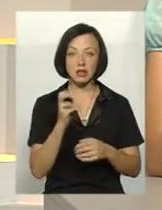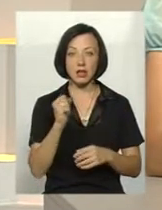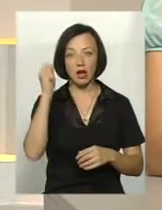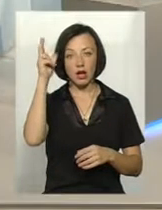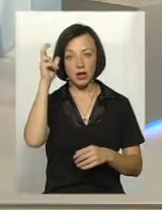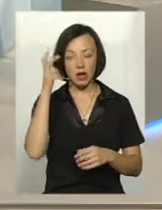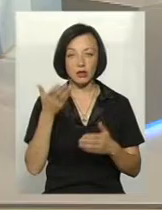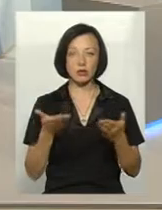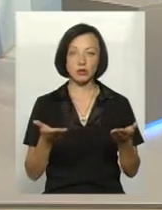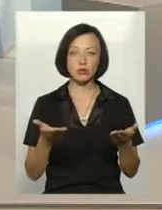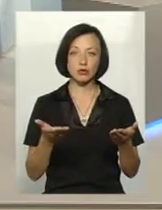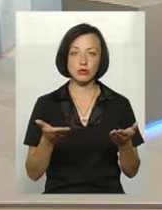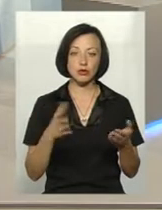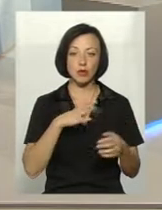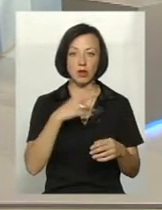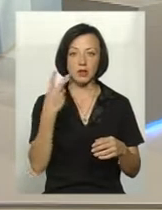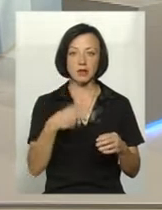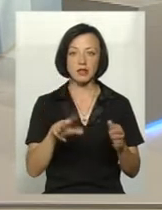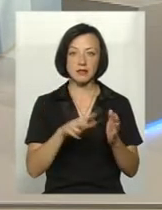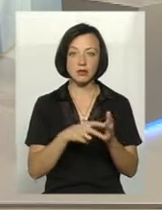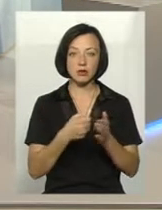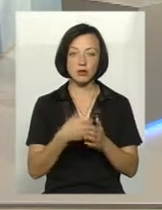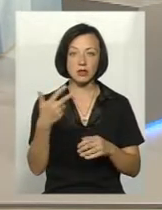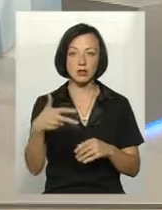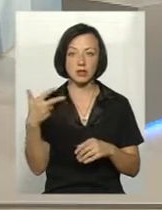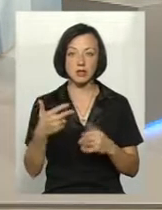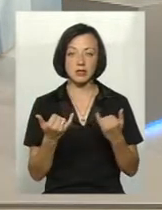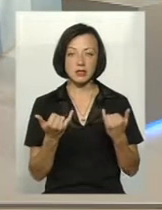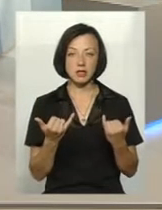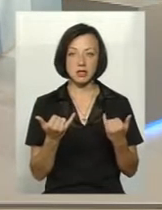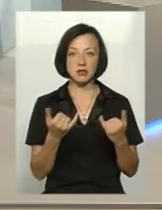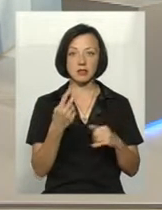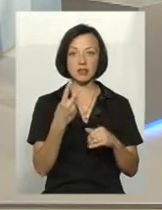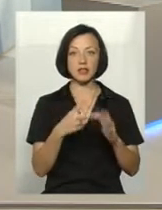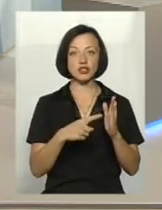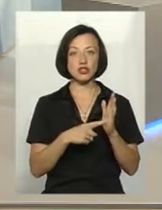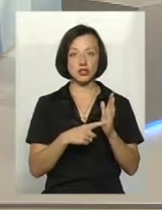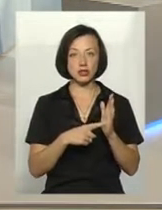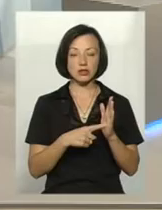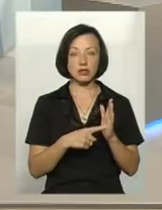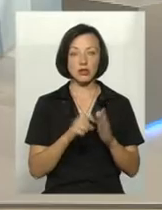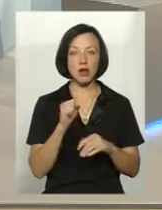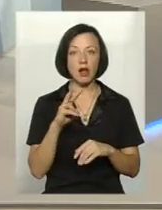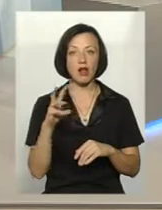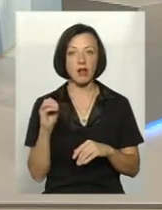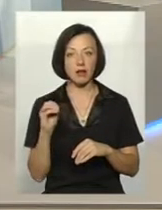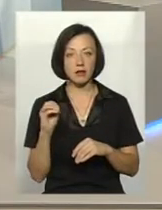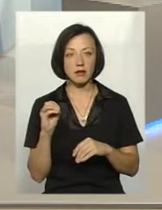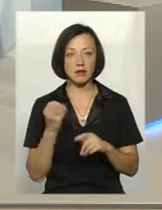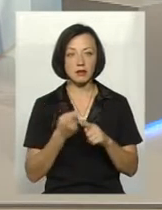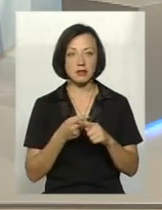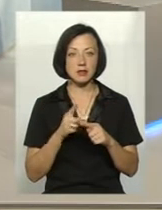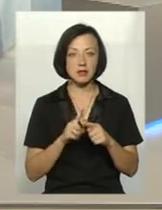гречку, якщо вже було 28 до 30, доходило, зараз бачимо 26. Але це